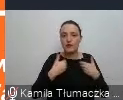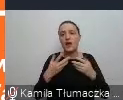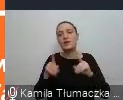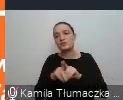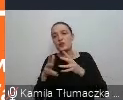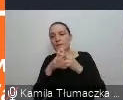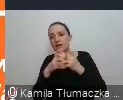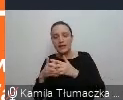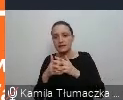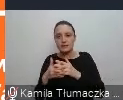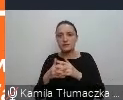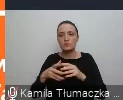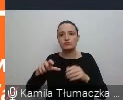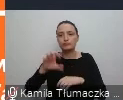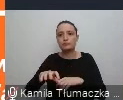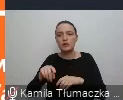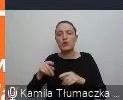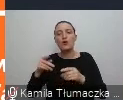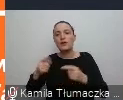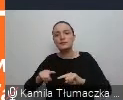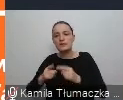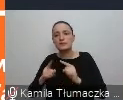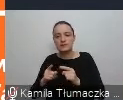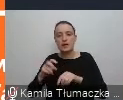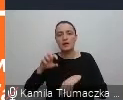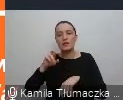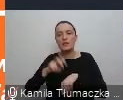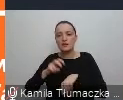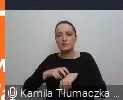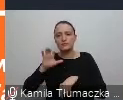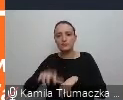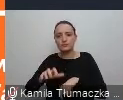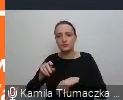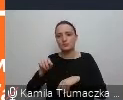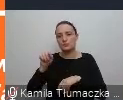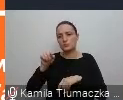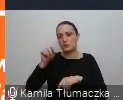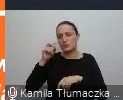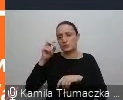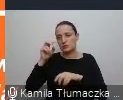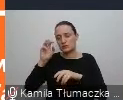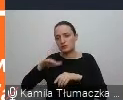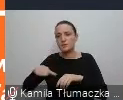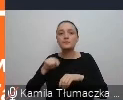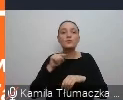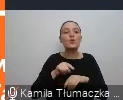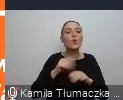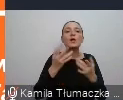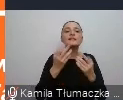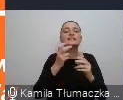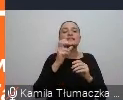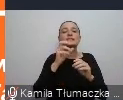Akademia Pediatryczna podała taką tabelę sugerującą, tak zwany screen time, czyli czas, w którym dziecko w